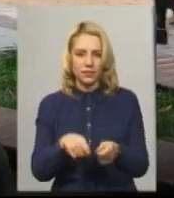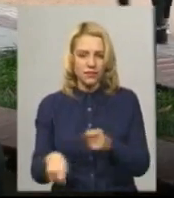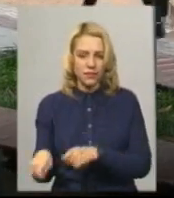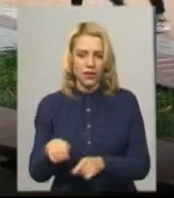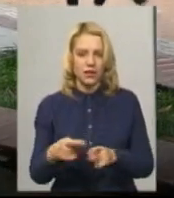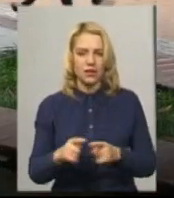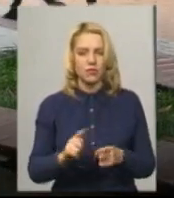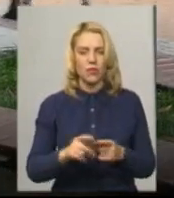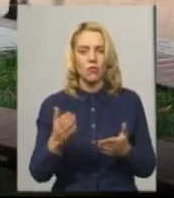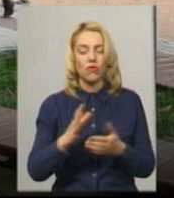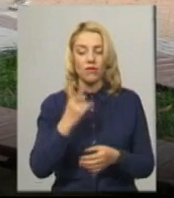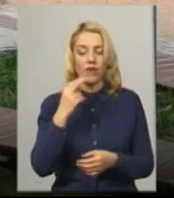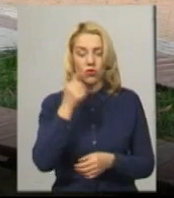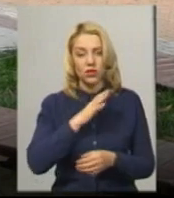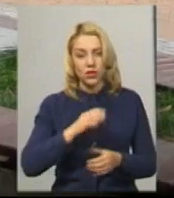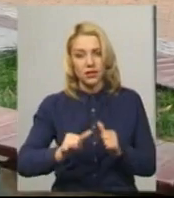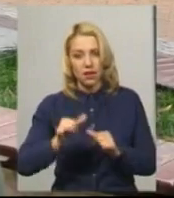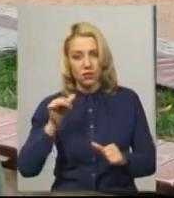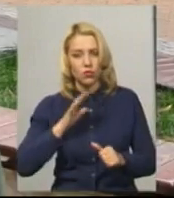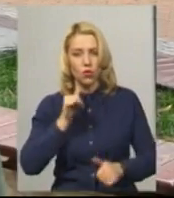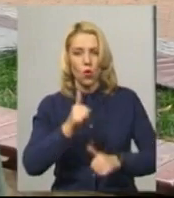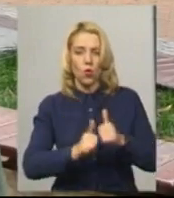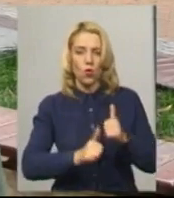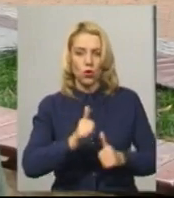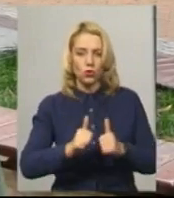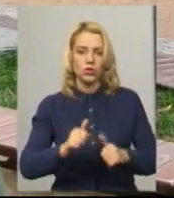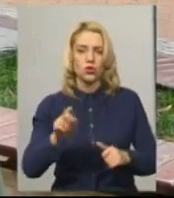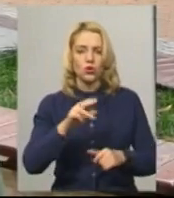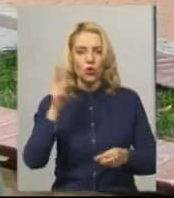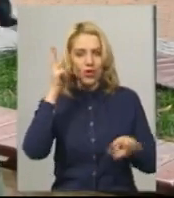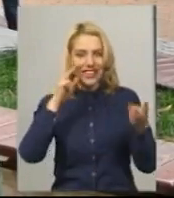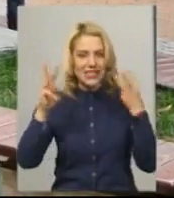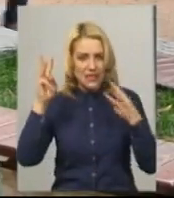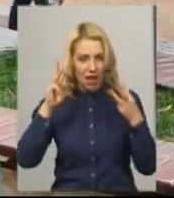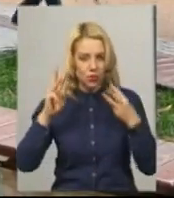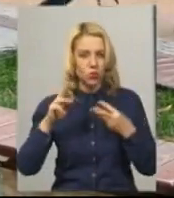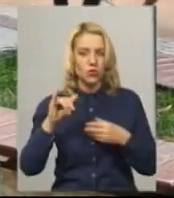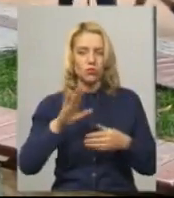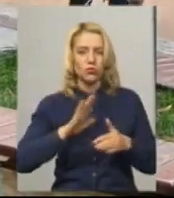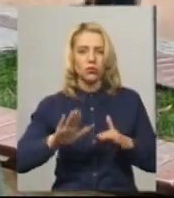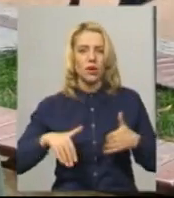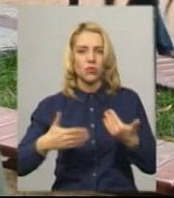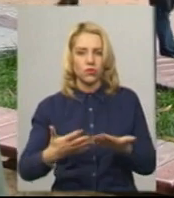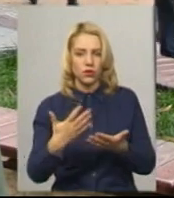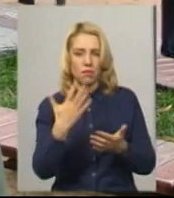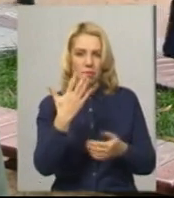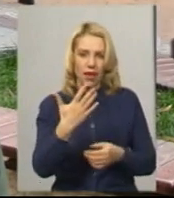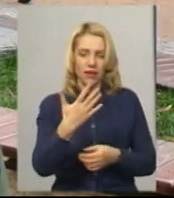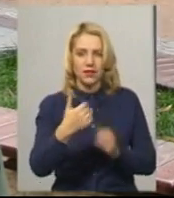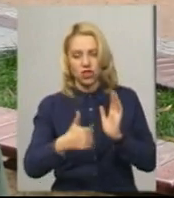дизайнерського вирішення зовнішнього вигляду туалету. Було запропоновано, я не пам'ятаю, 5-6